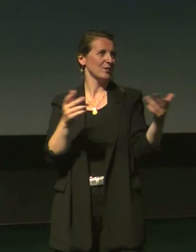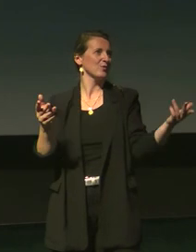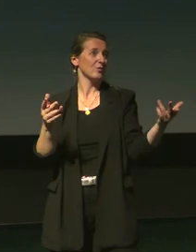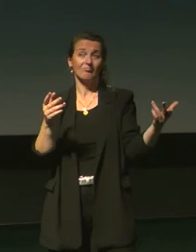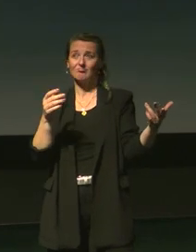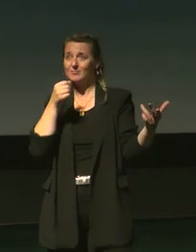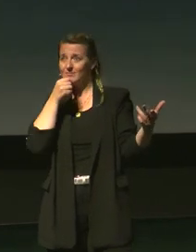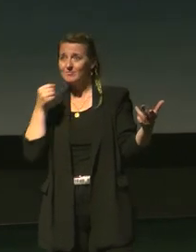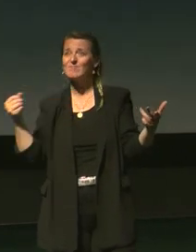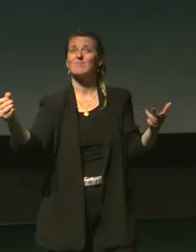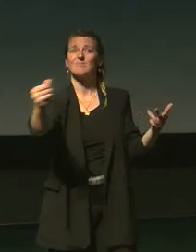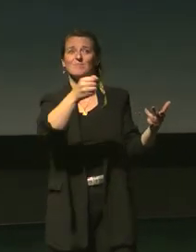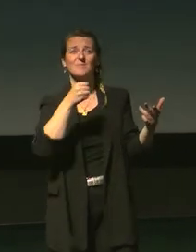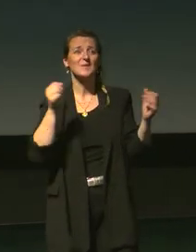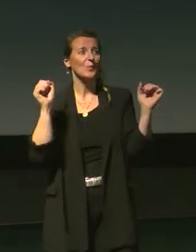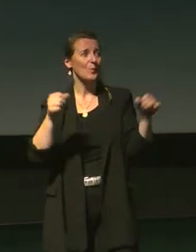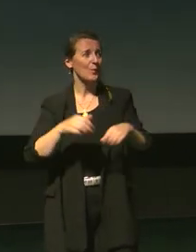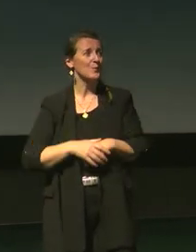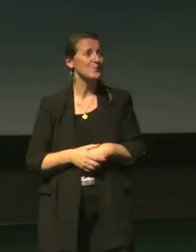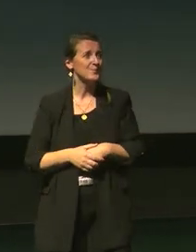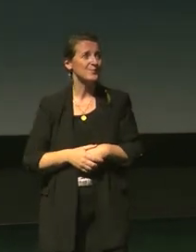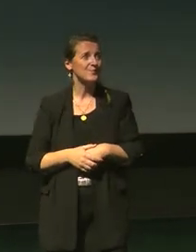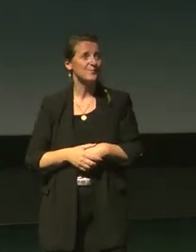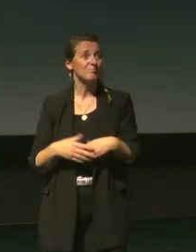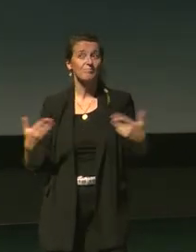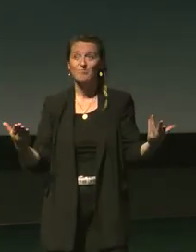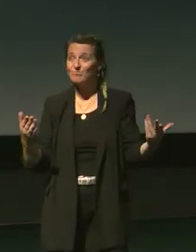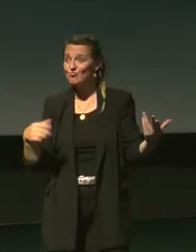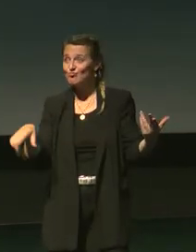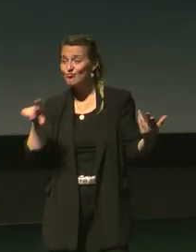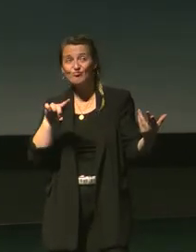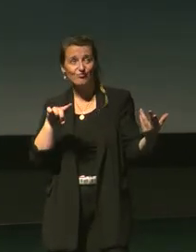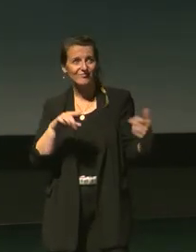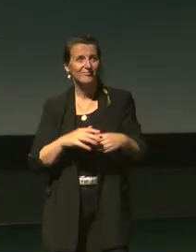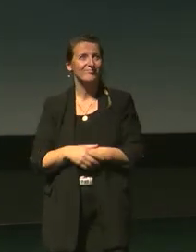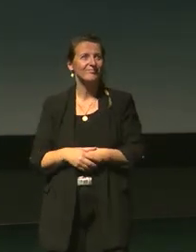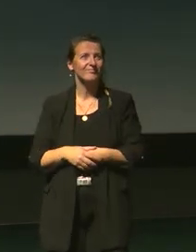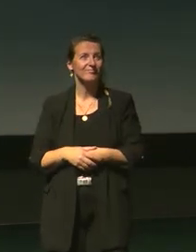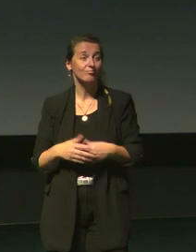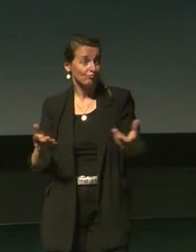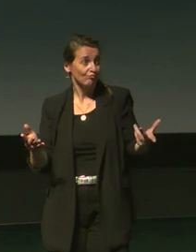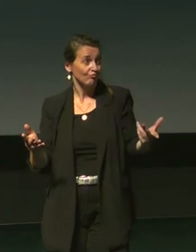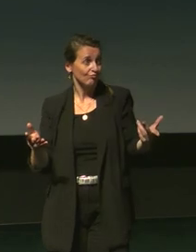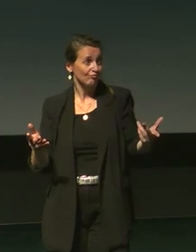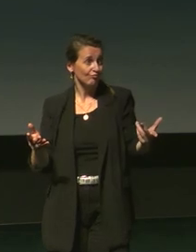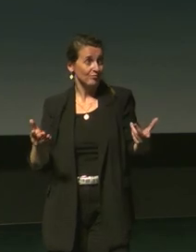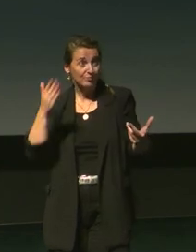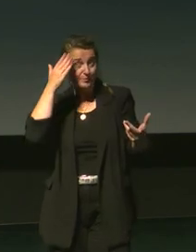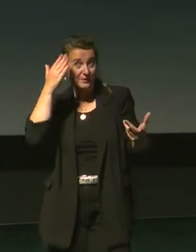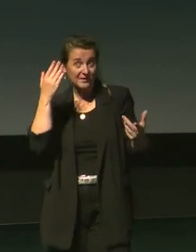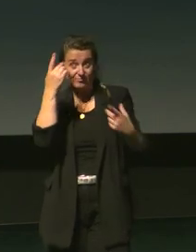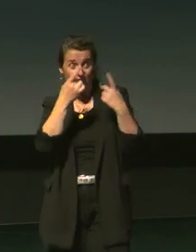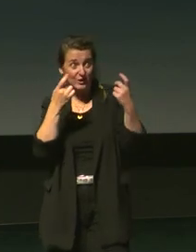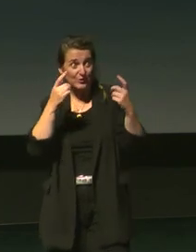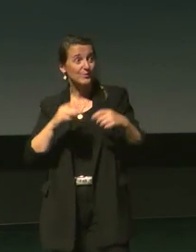viendrai approcher le vibron de votre côté pour pouvoir poser